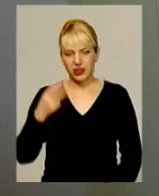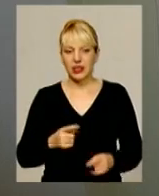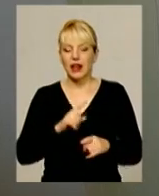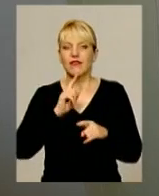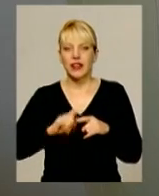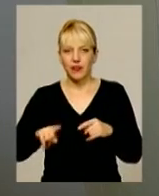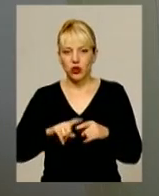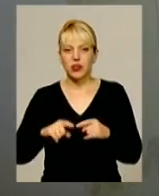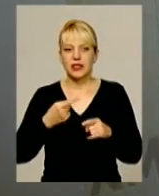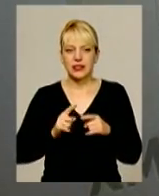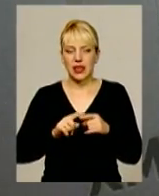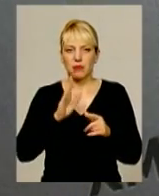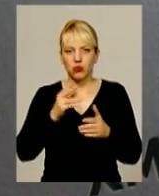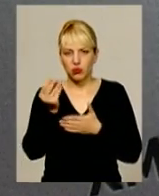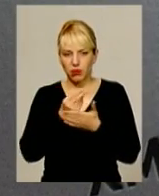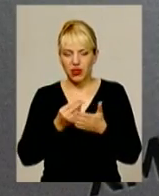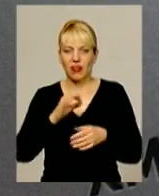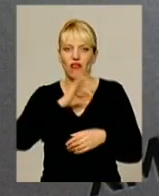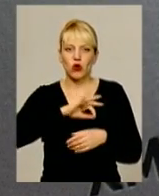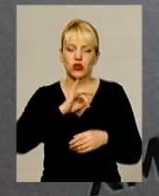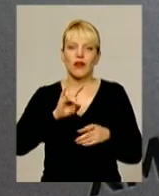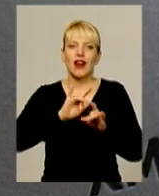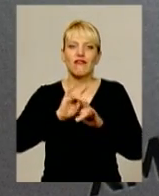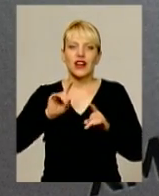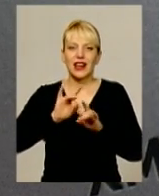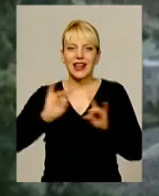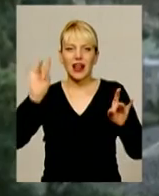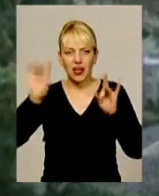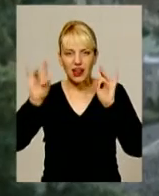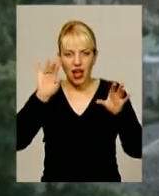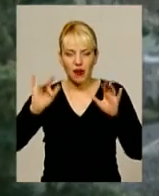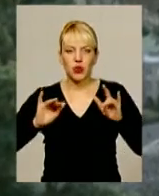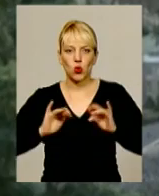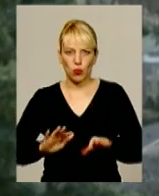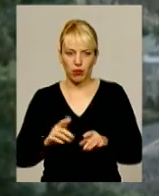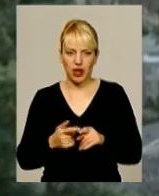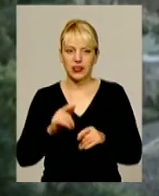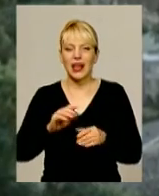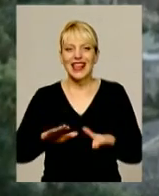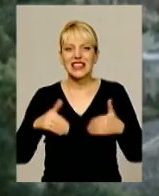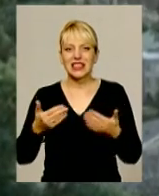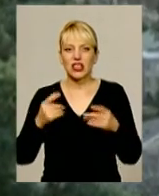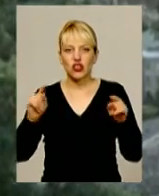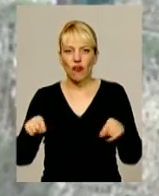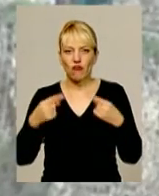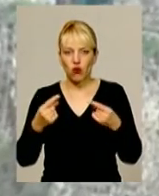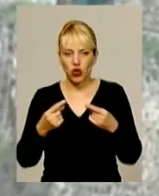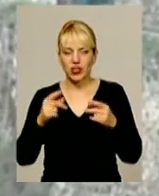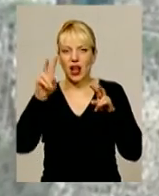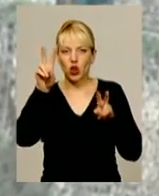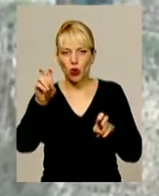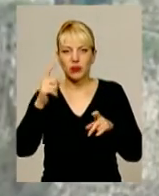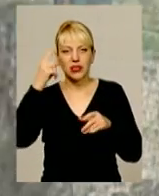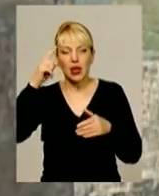невдовзі бренд використовуватимуть у рекламних кампаніях, розвиваючи туристичний потенціал області. Ініціатори створення логотипу переконані.